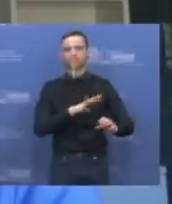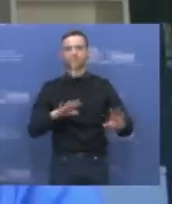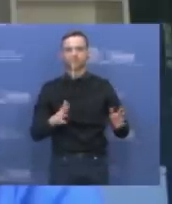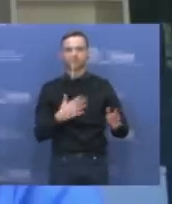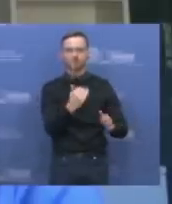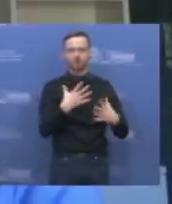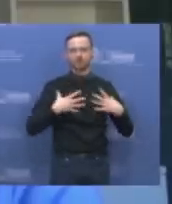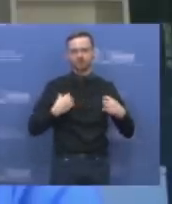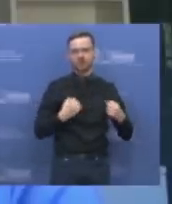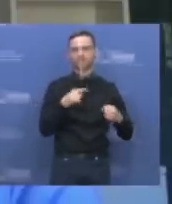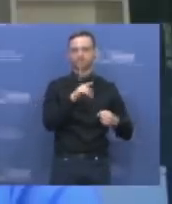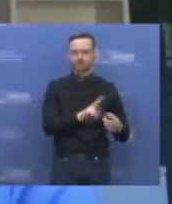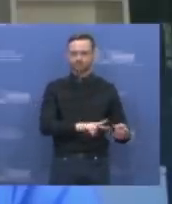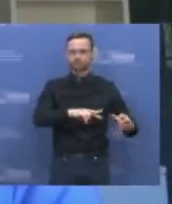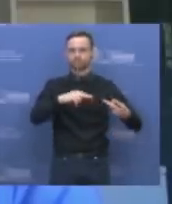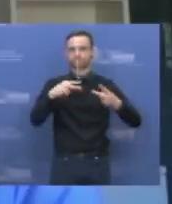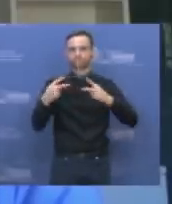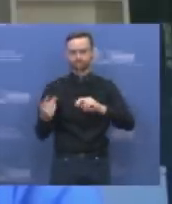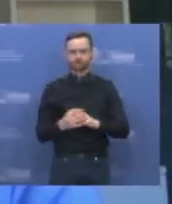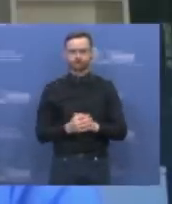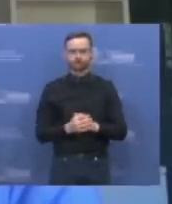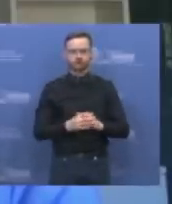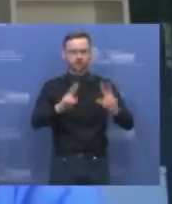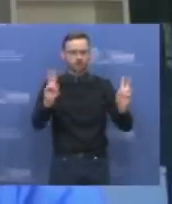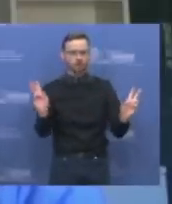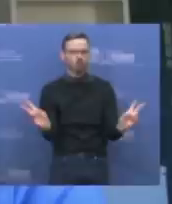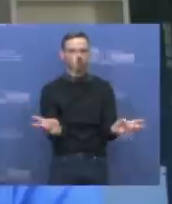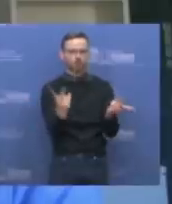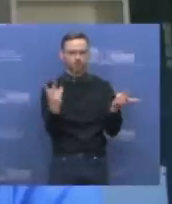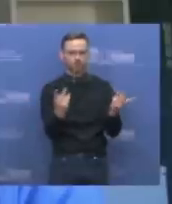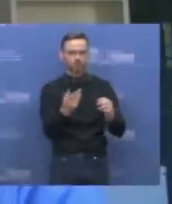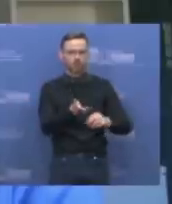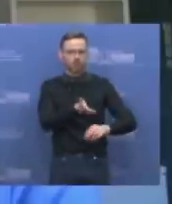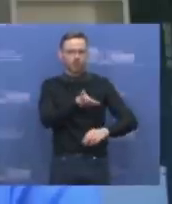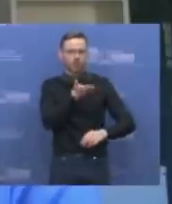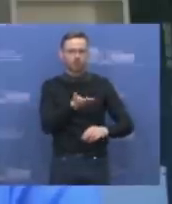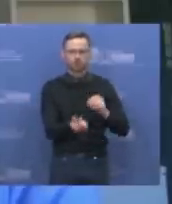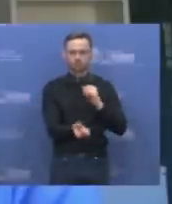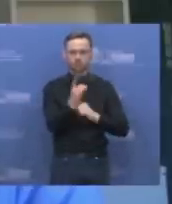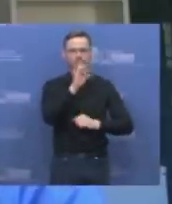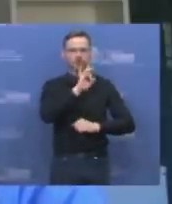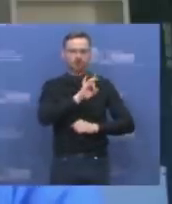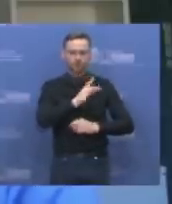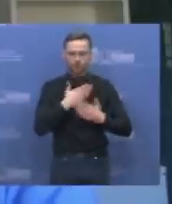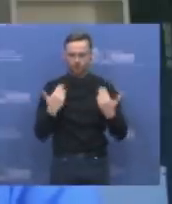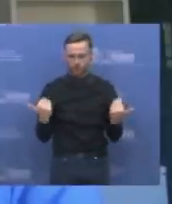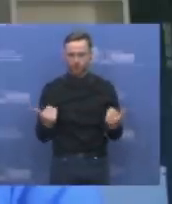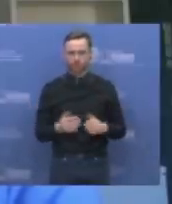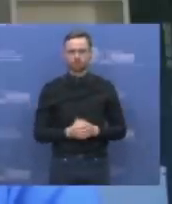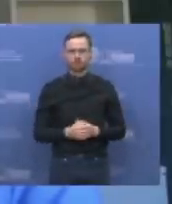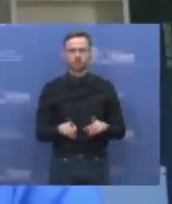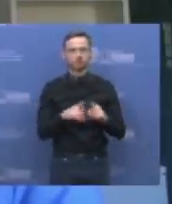taip, kad jie nesukelia tokias stipraus atsakų ir tokias stipraus uždėgimo. Tai yra tūtsi tokių naudrų, apie kuriuos mes